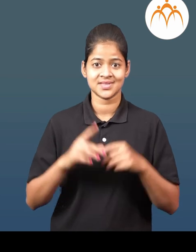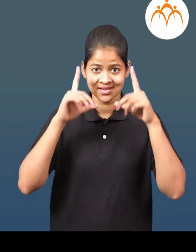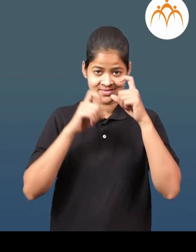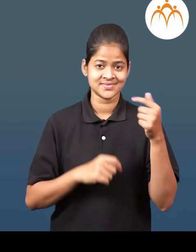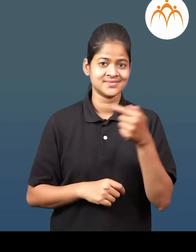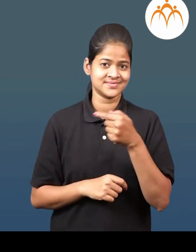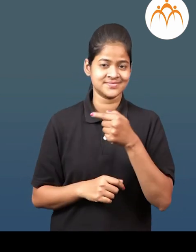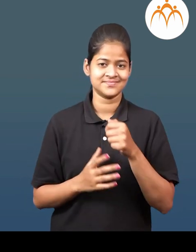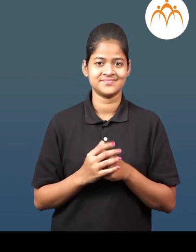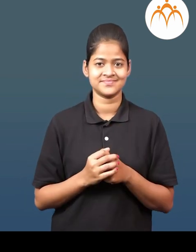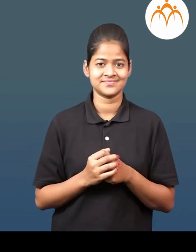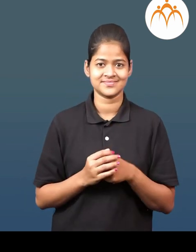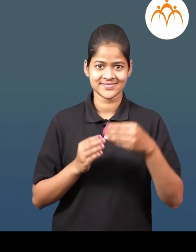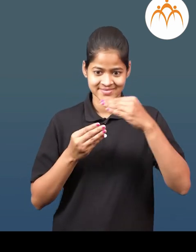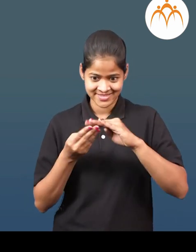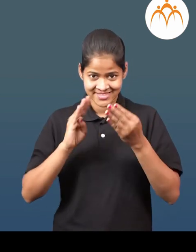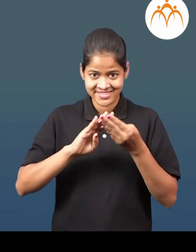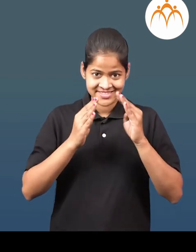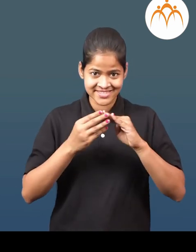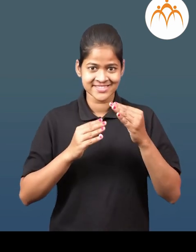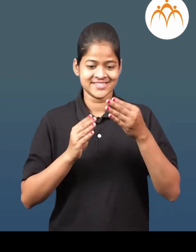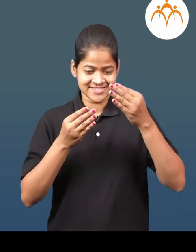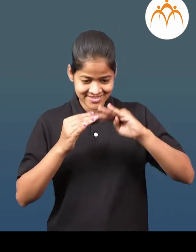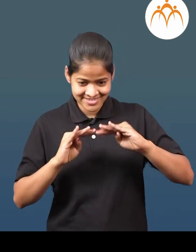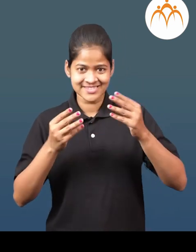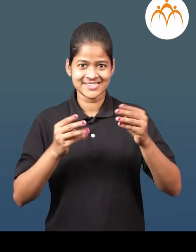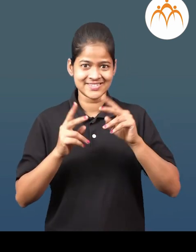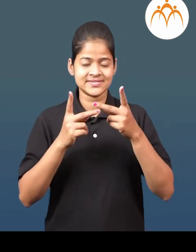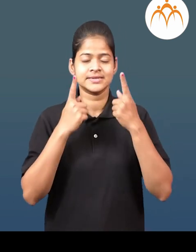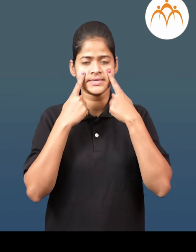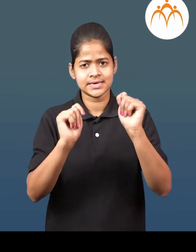खेया मदिल तुकड़े वाप्रून सममीत असलेले अकृत्या तयार करा